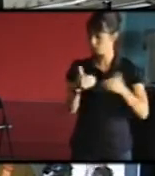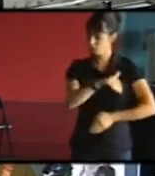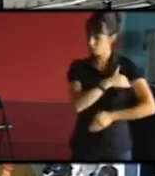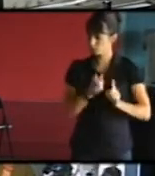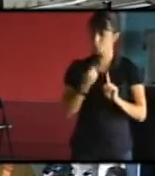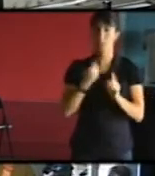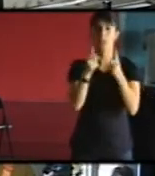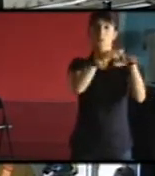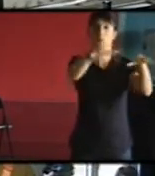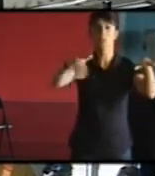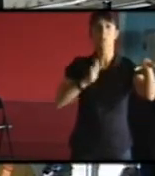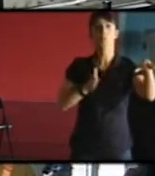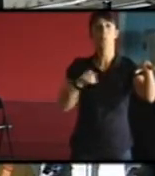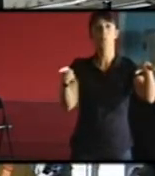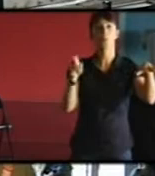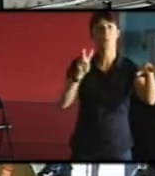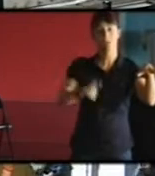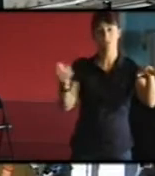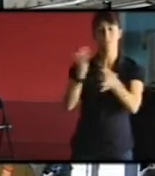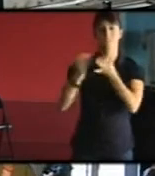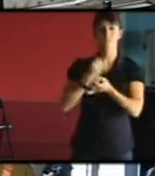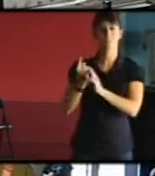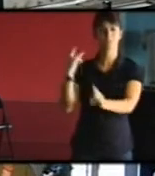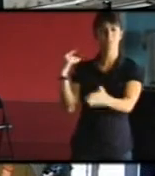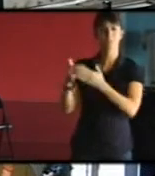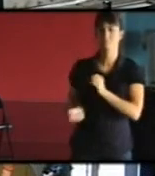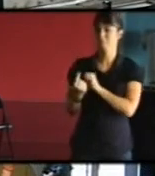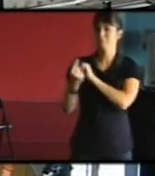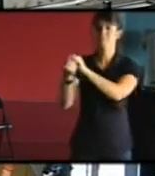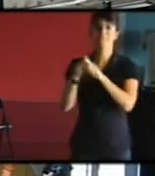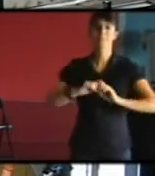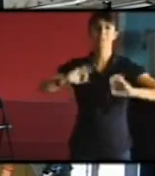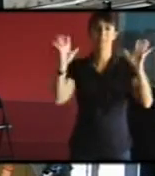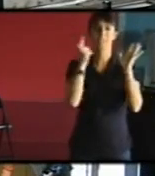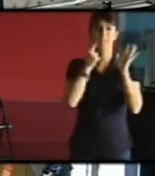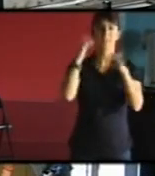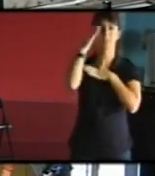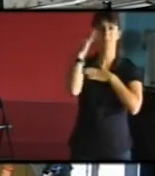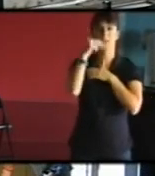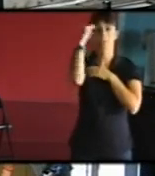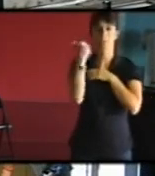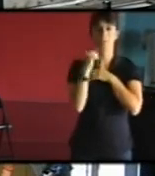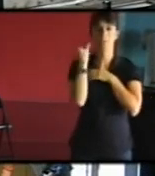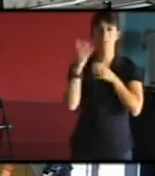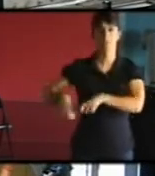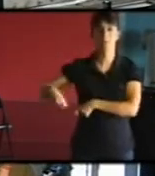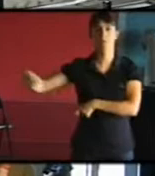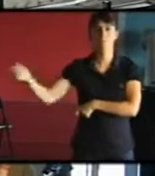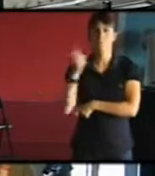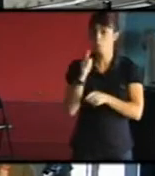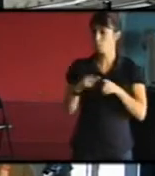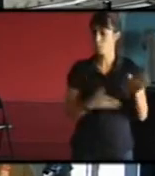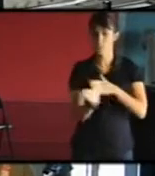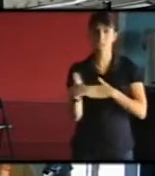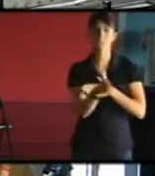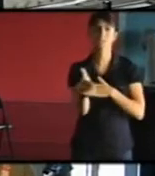Elle dit d'ailleurs qu'elle a une carrière assez atypique, une carrière de marsupilami, puisqu'elle a fait des tas de choses très différentes, qui